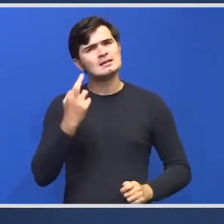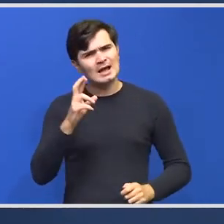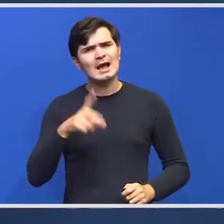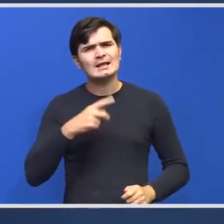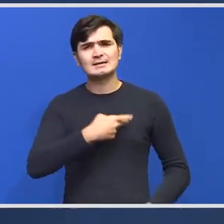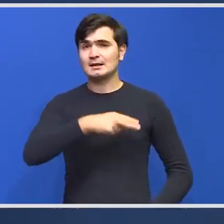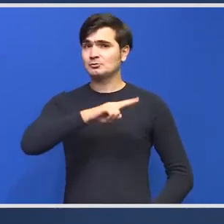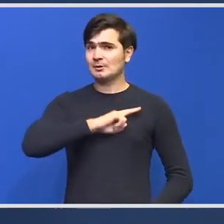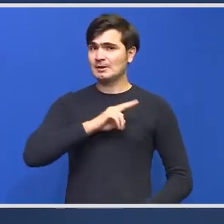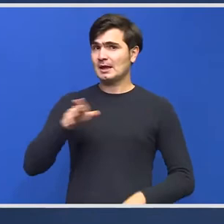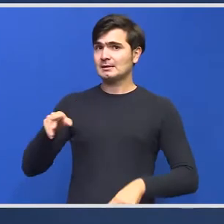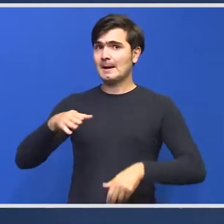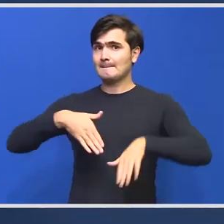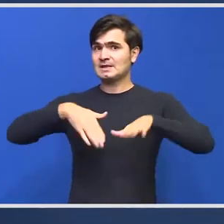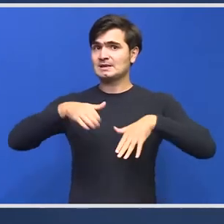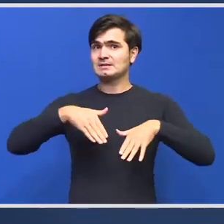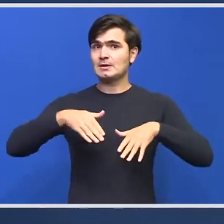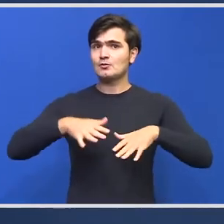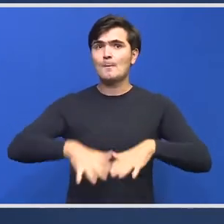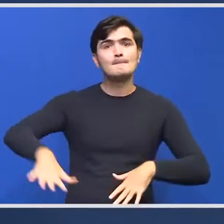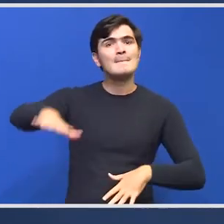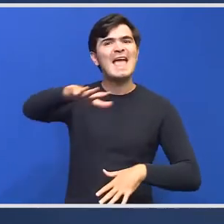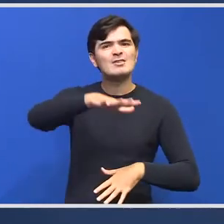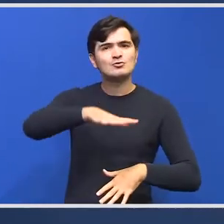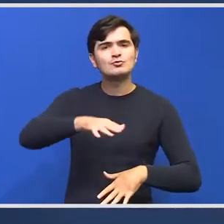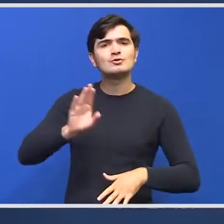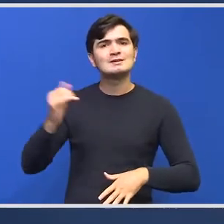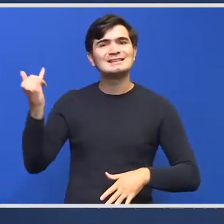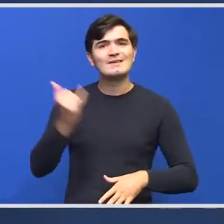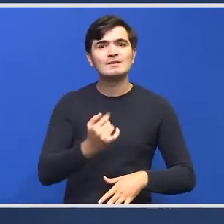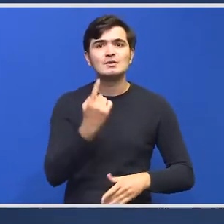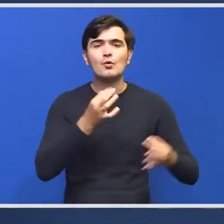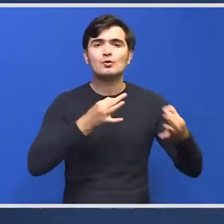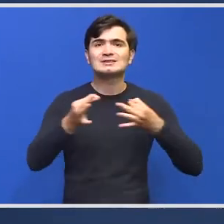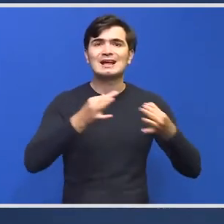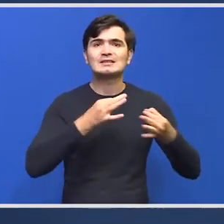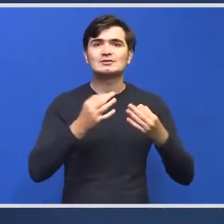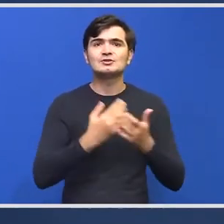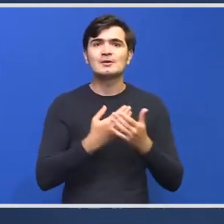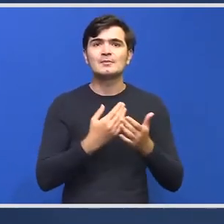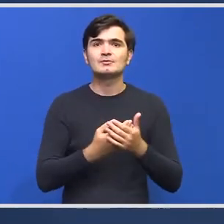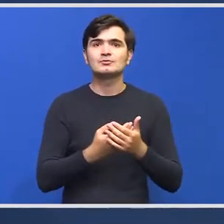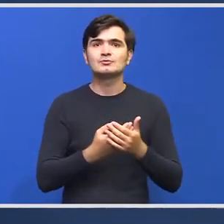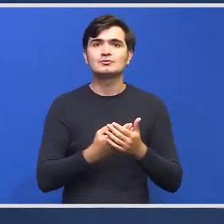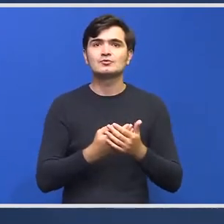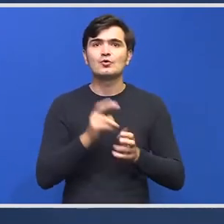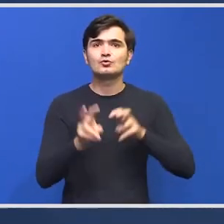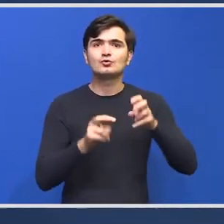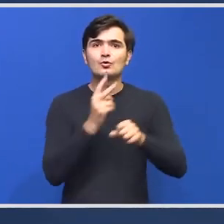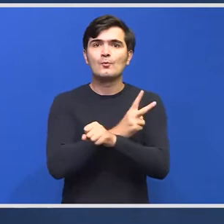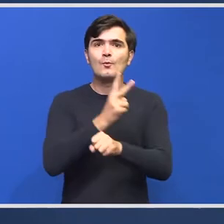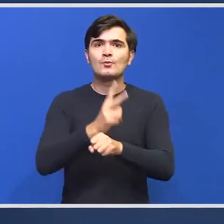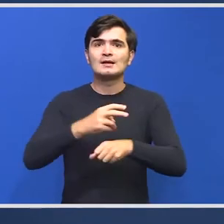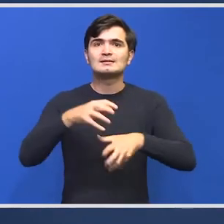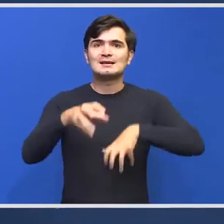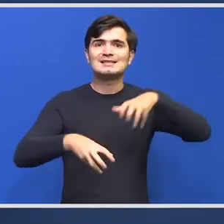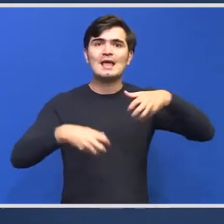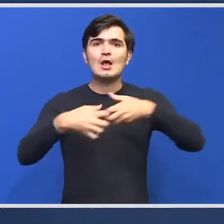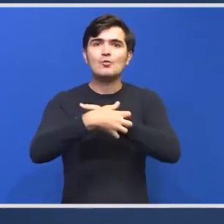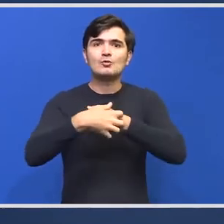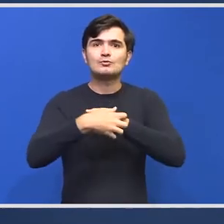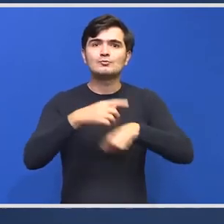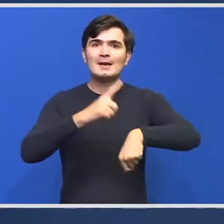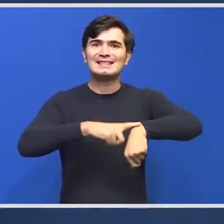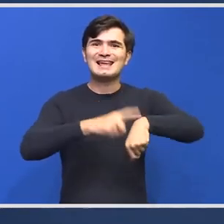este responsabilitatea Ministerului Mediului să vină cu această strategie de control a populației de urși pe termen lung. Și înțeleg de la domnul